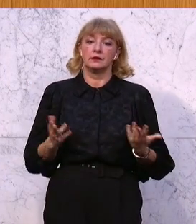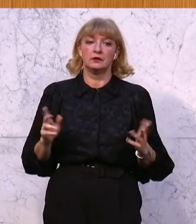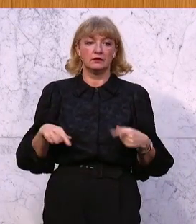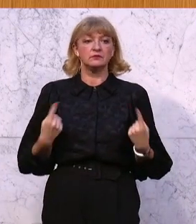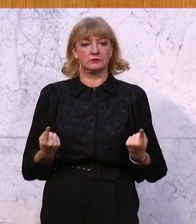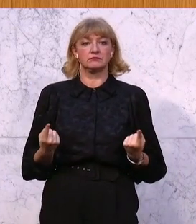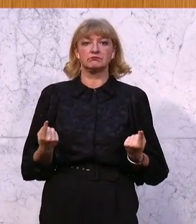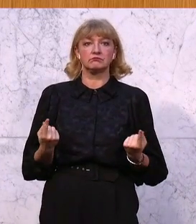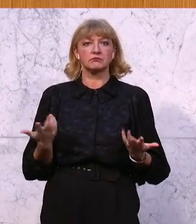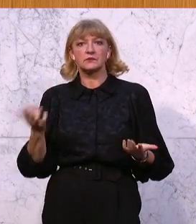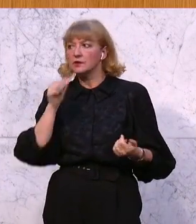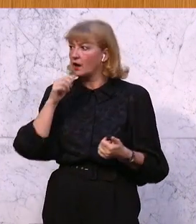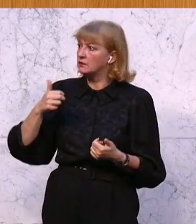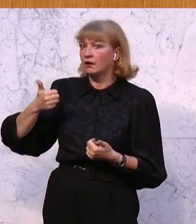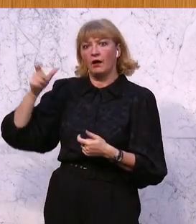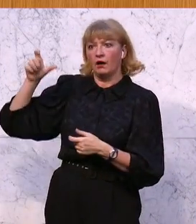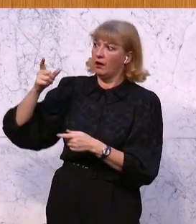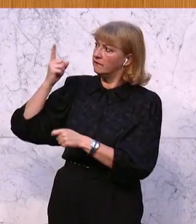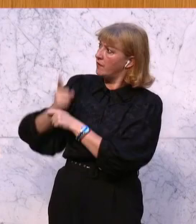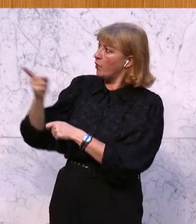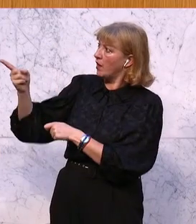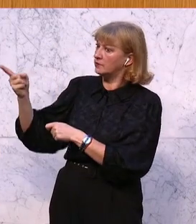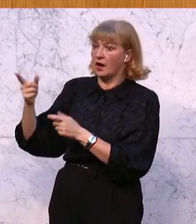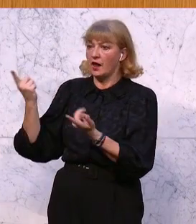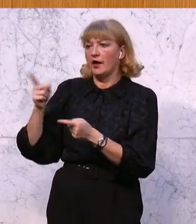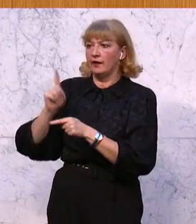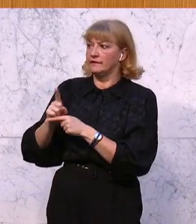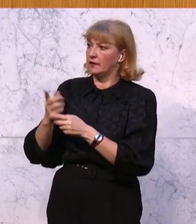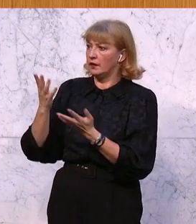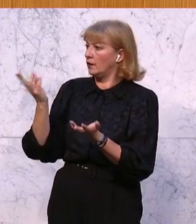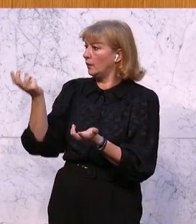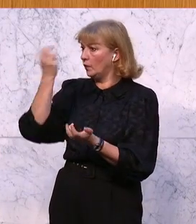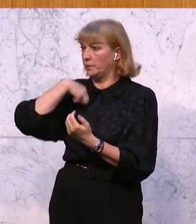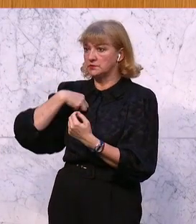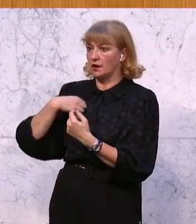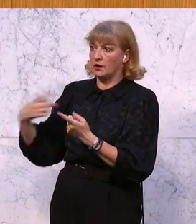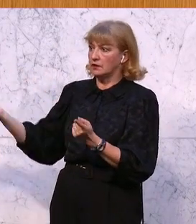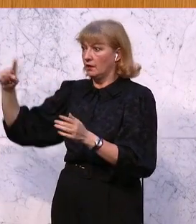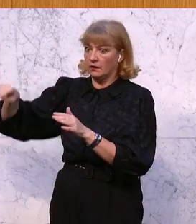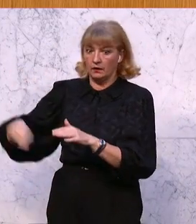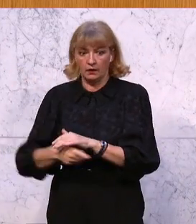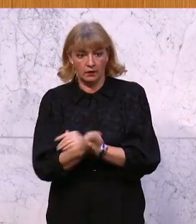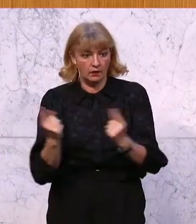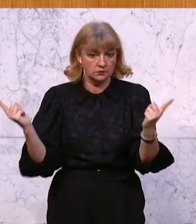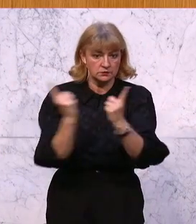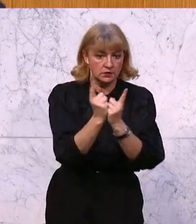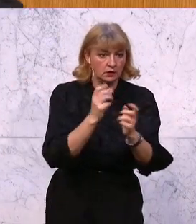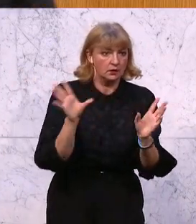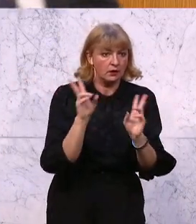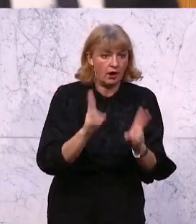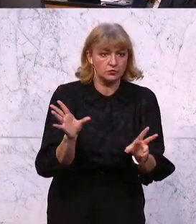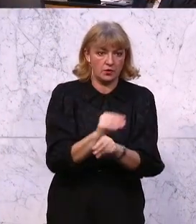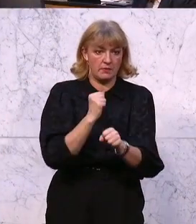einschlägig Verurteilter mehr durch das Raster fällt und mit unseren Kindern in irgendeiner Form zusammenarbeiten kann.